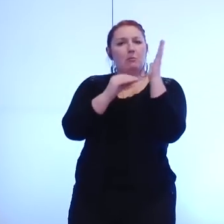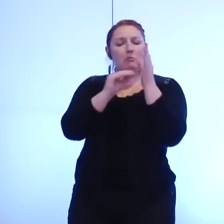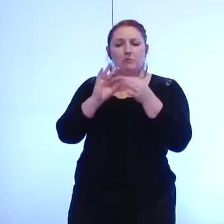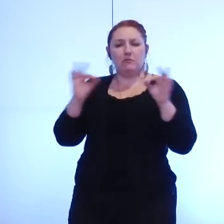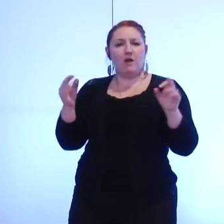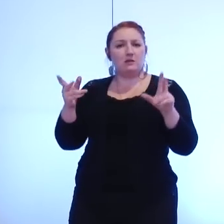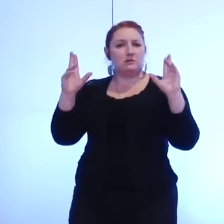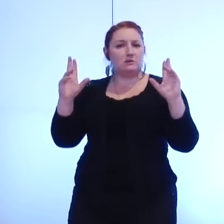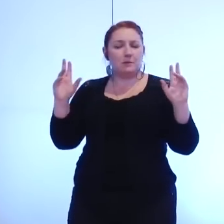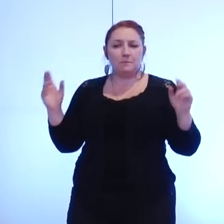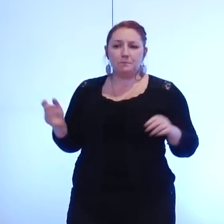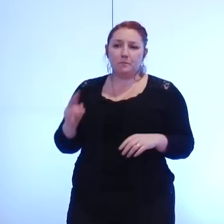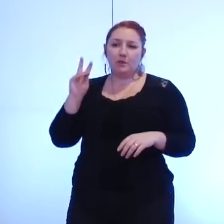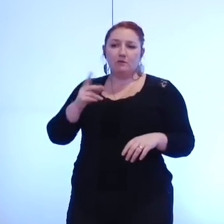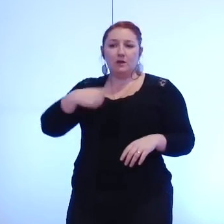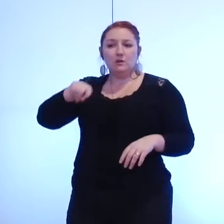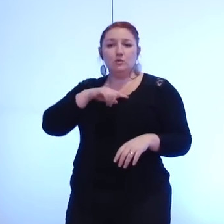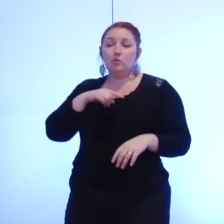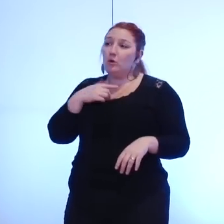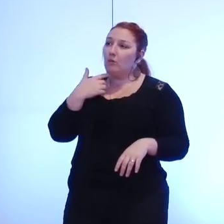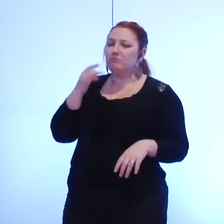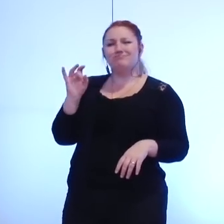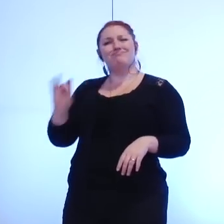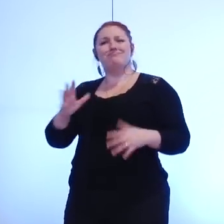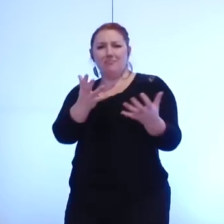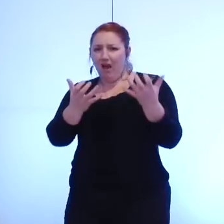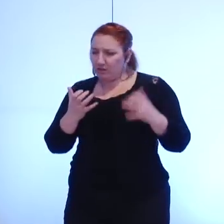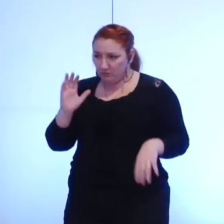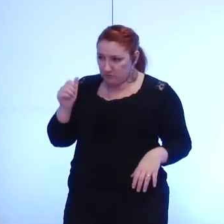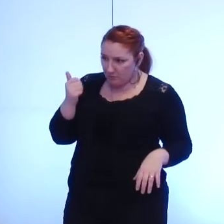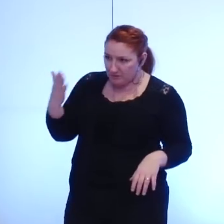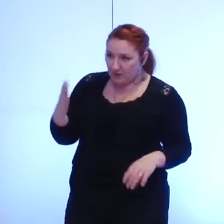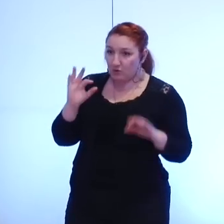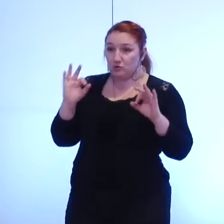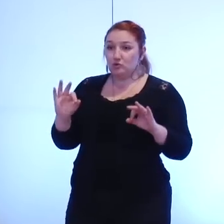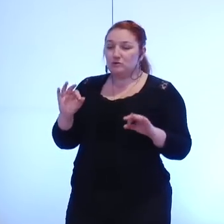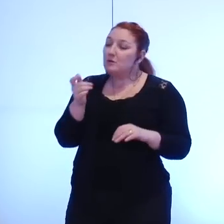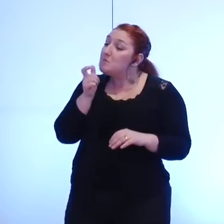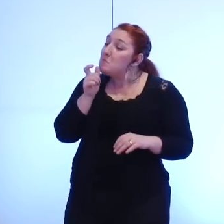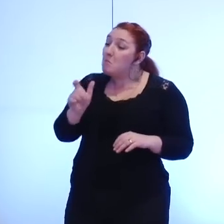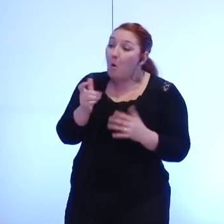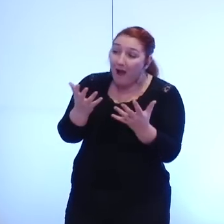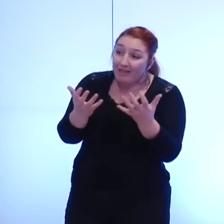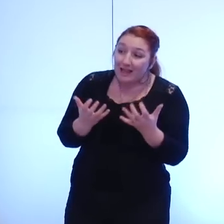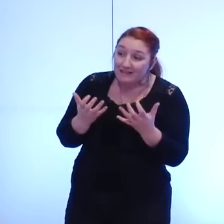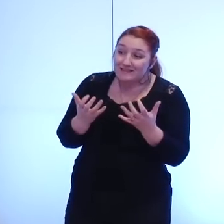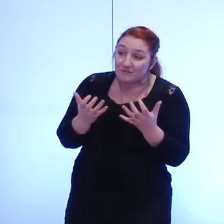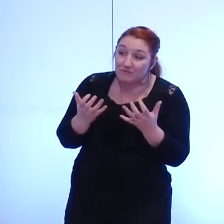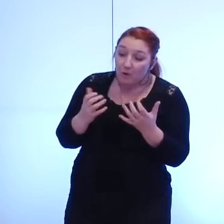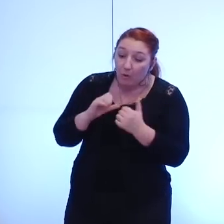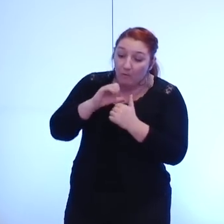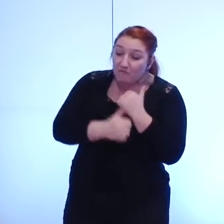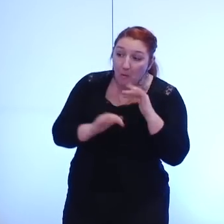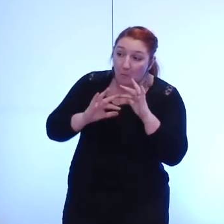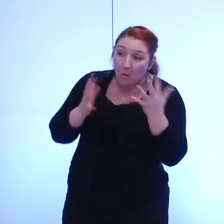Cazenave nous ne nous refusons pas d'être attractifs nous ne sommes pas convaincus d'avoir la même notion de comment un territoire est attractif